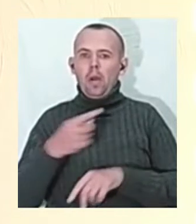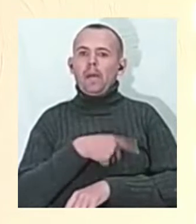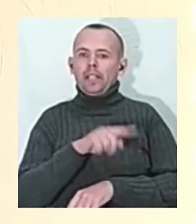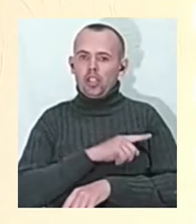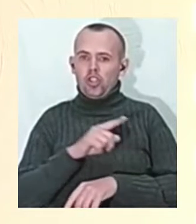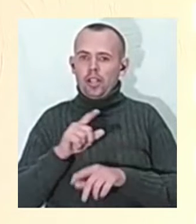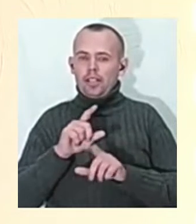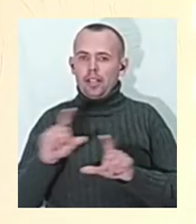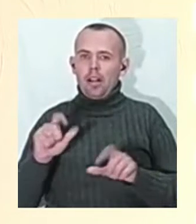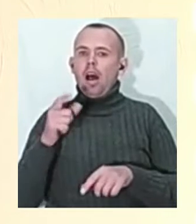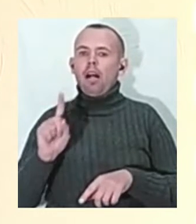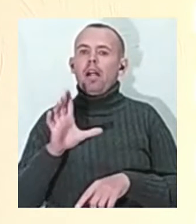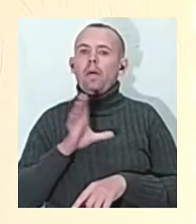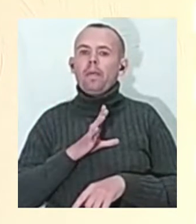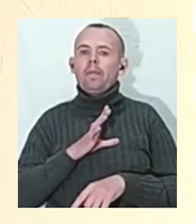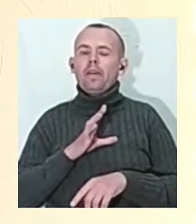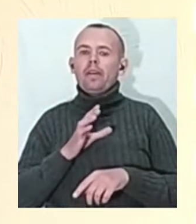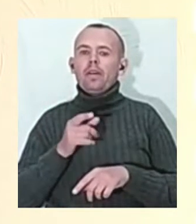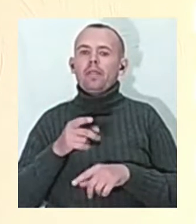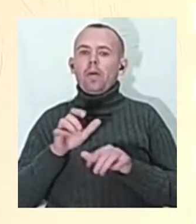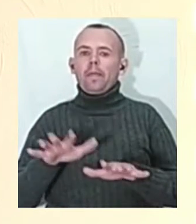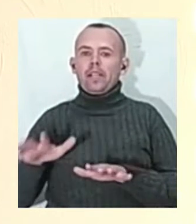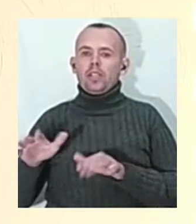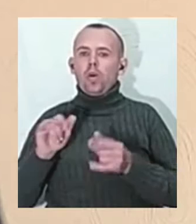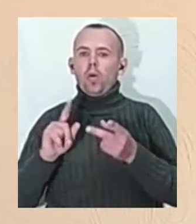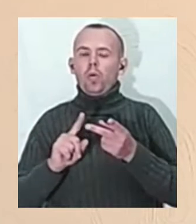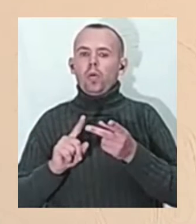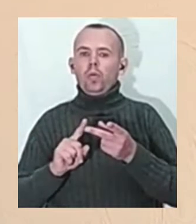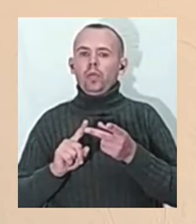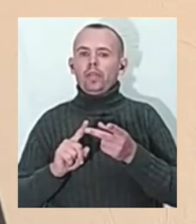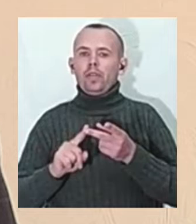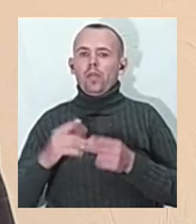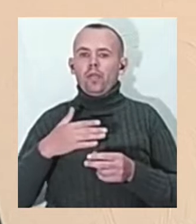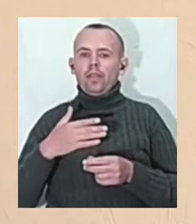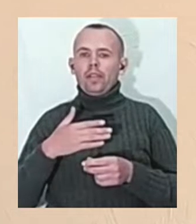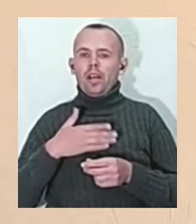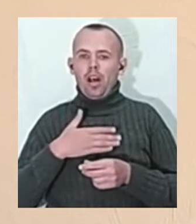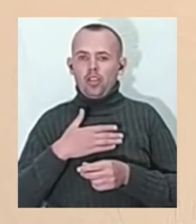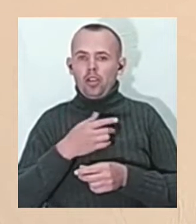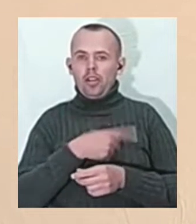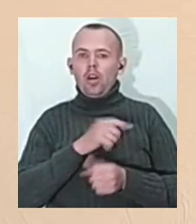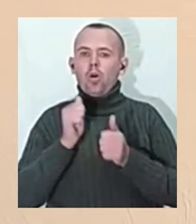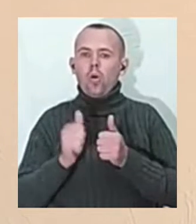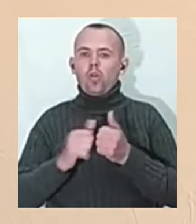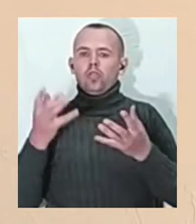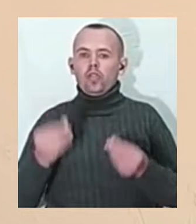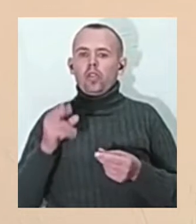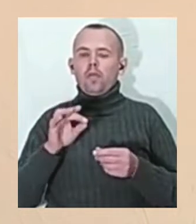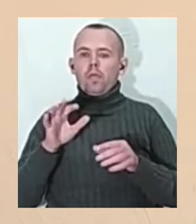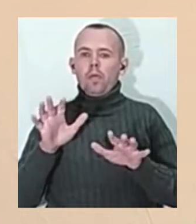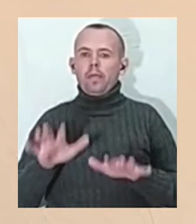ліжкомісця у других наших лікарнях. Кожного дня по місту Одеса,